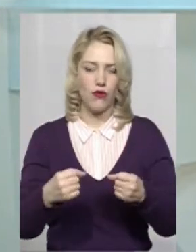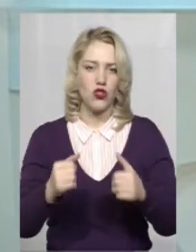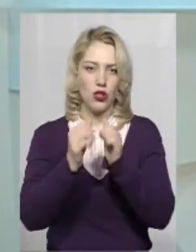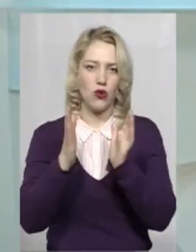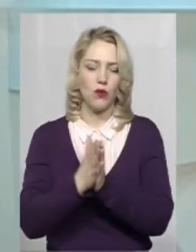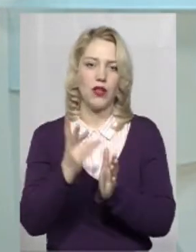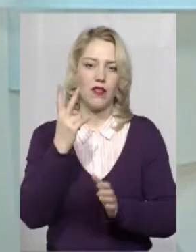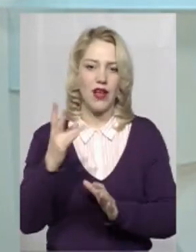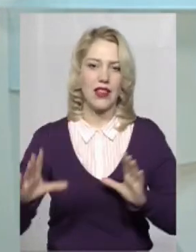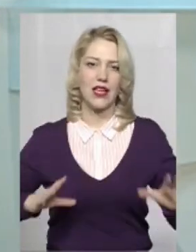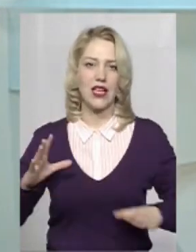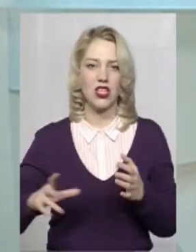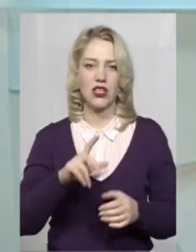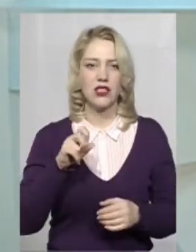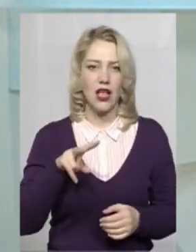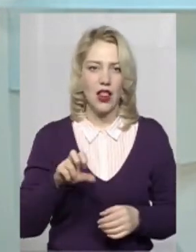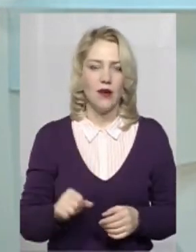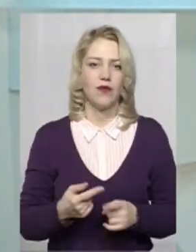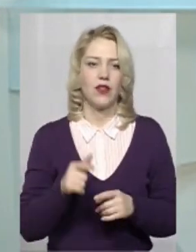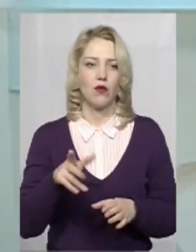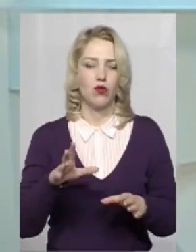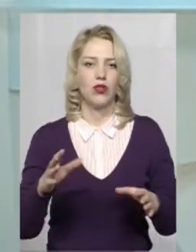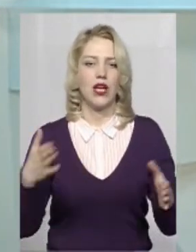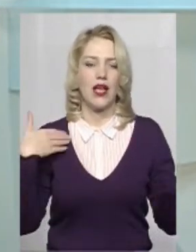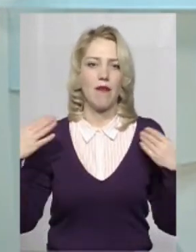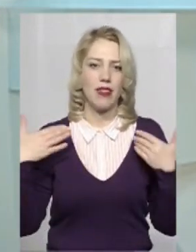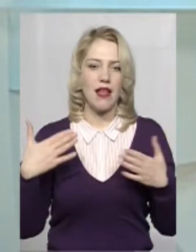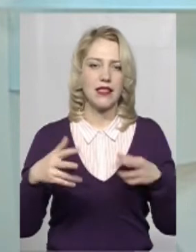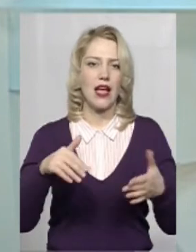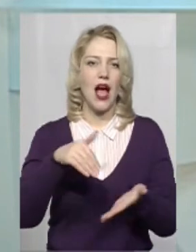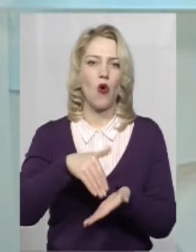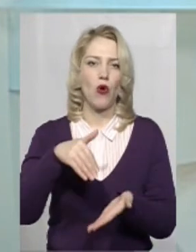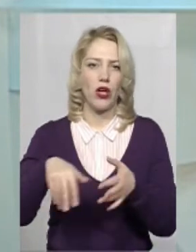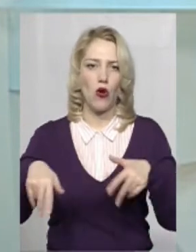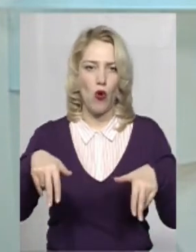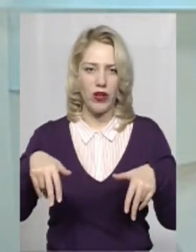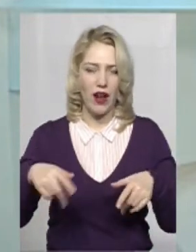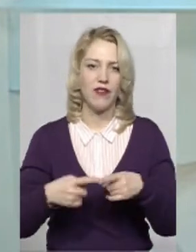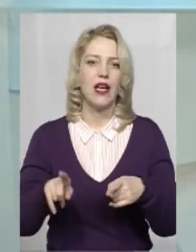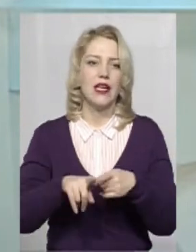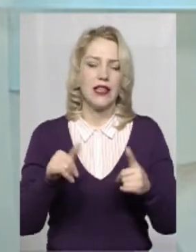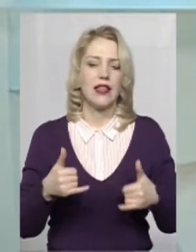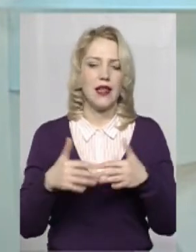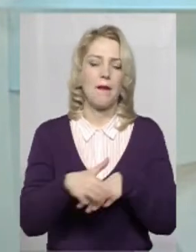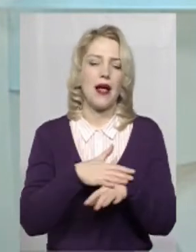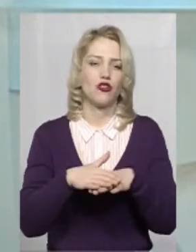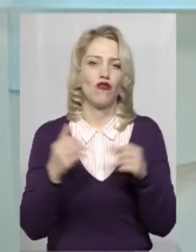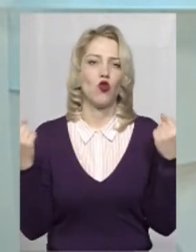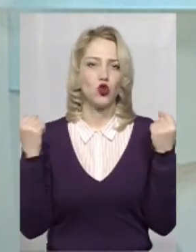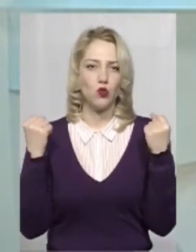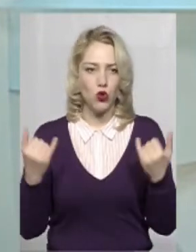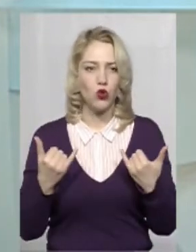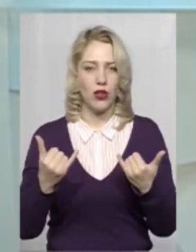тренажерних зали, буде включати зали для гімнастики, для хореографії, тобто для масового спорту, де